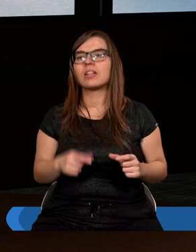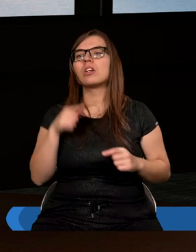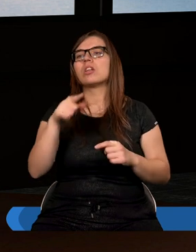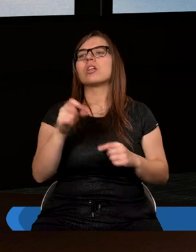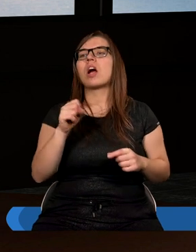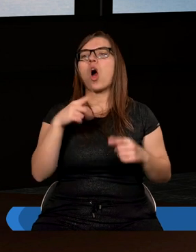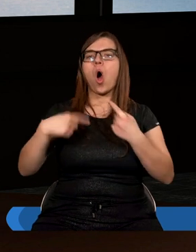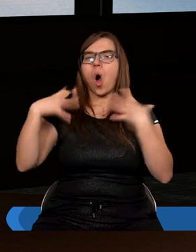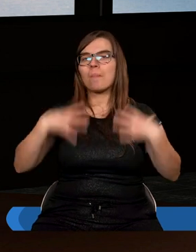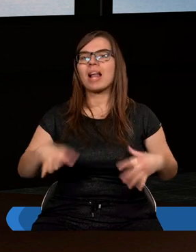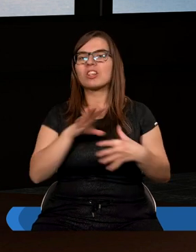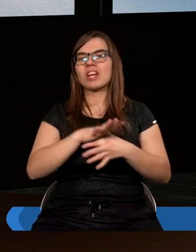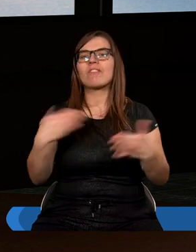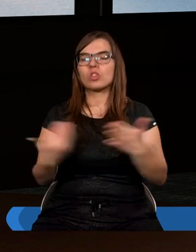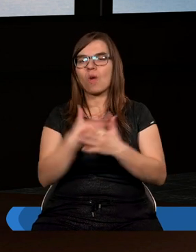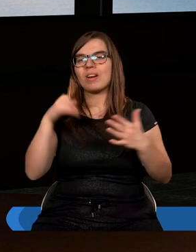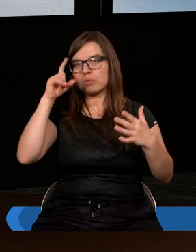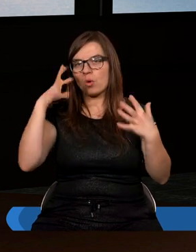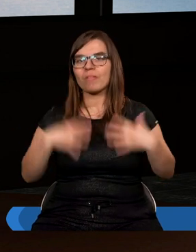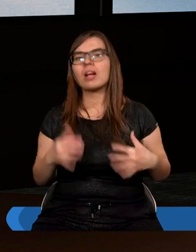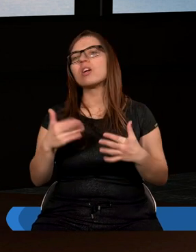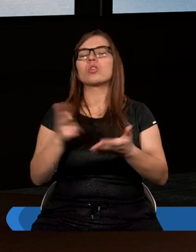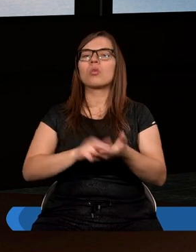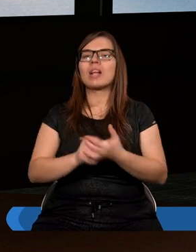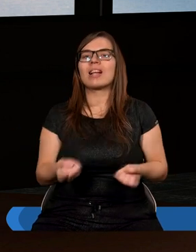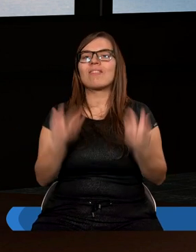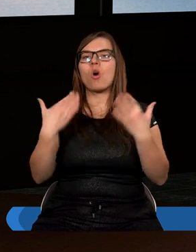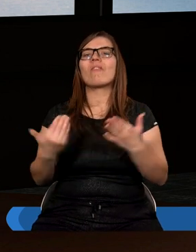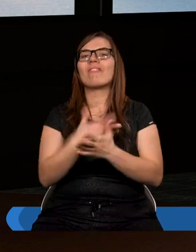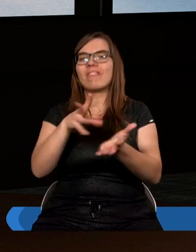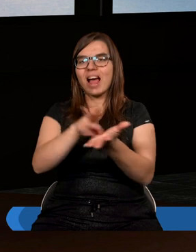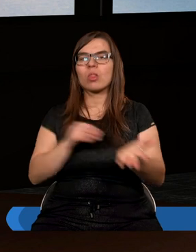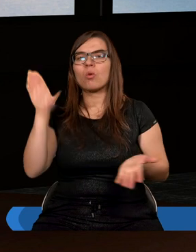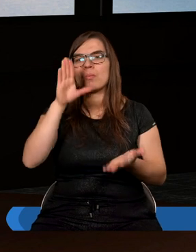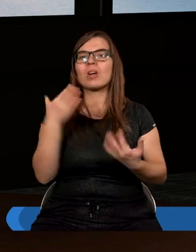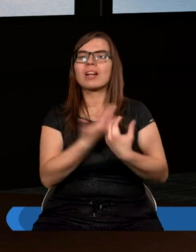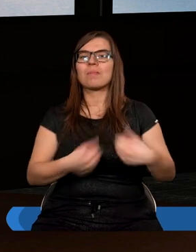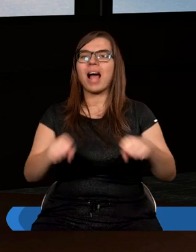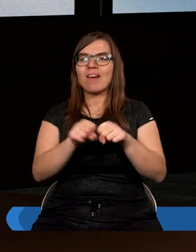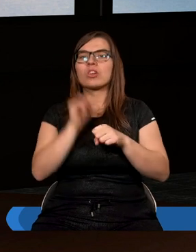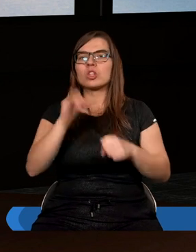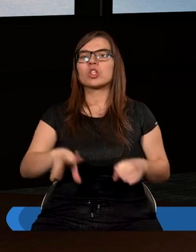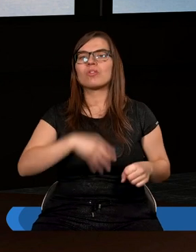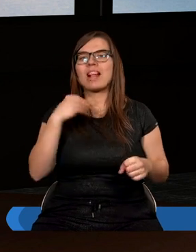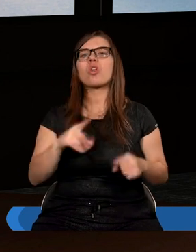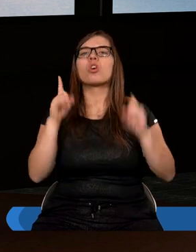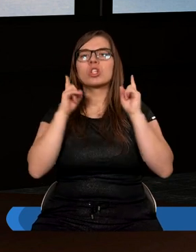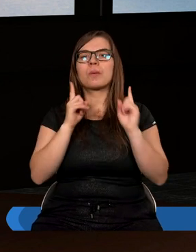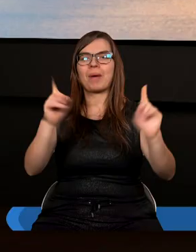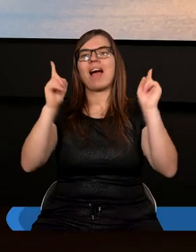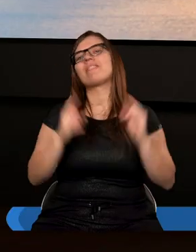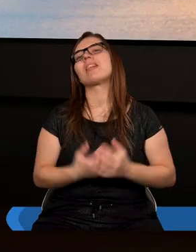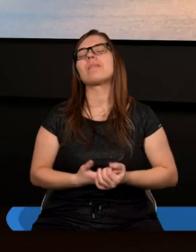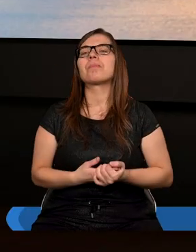A obleczcie się w nowego człowieka, który jest stworzony według Boga, sprawiedliwości i świętości prawdy.